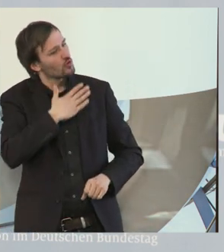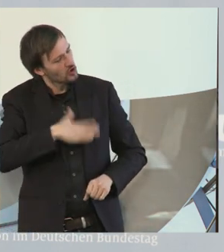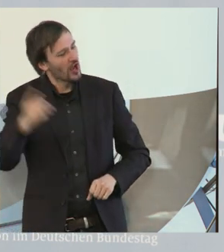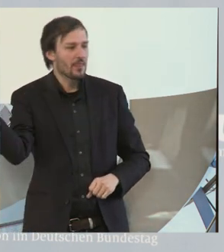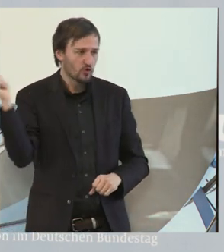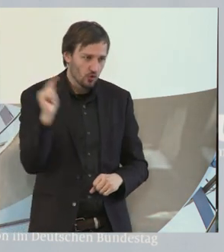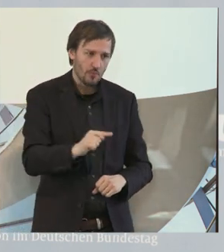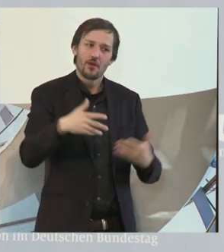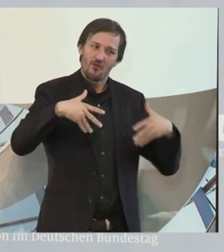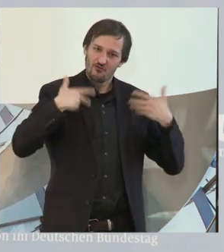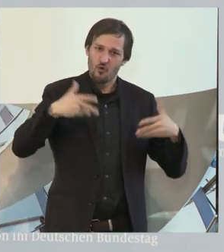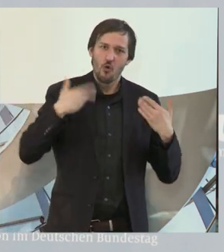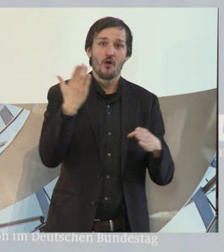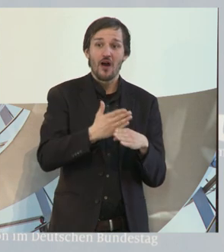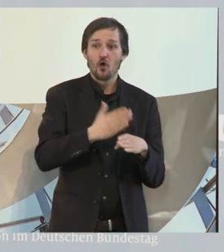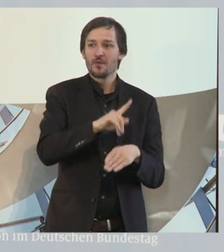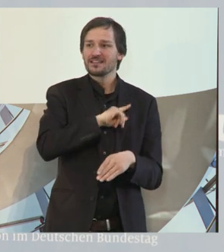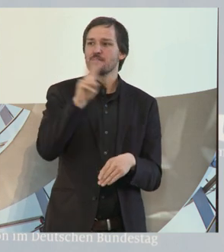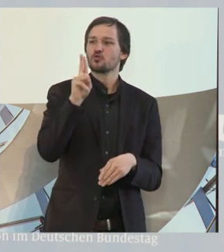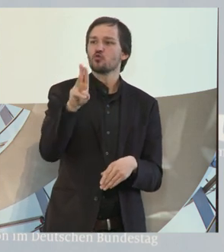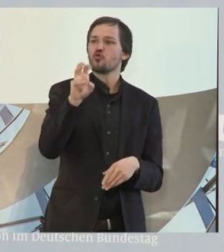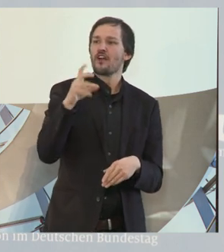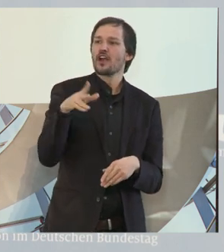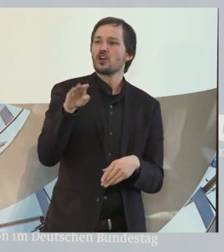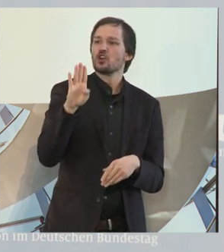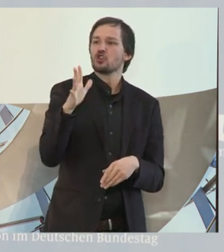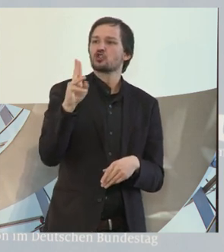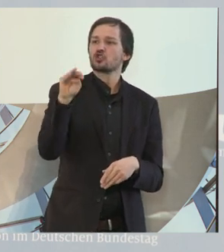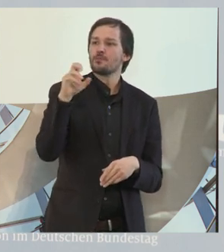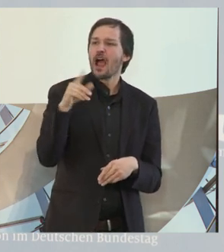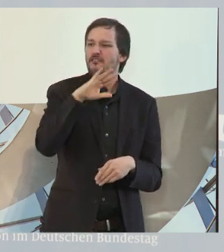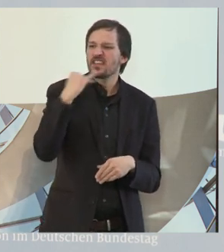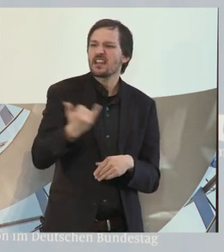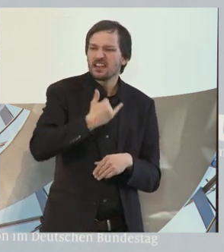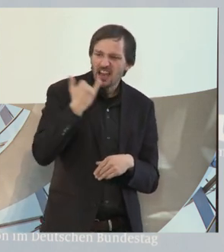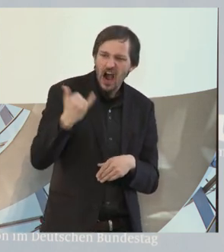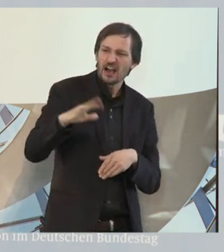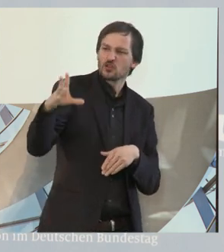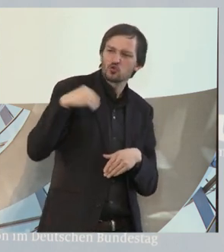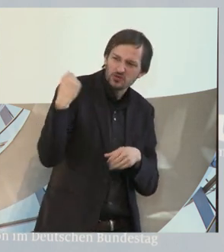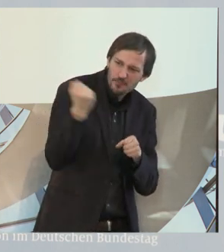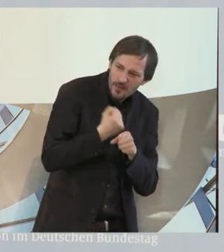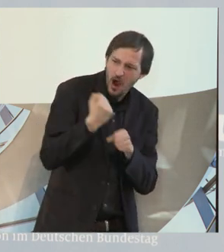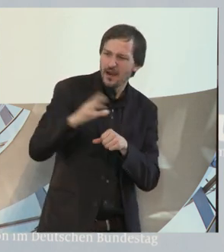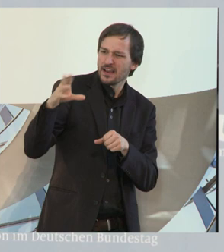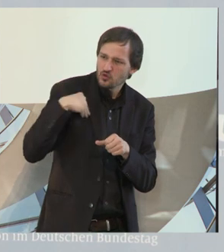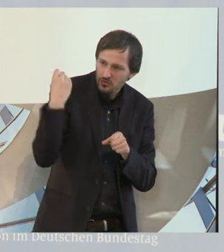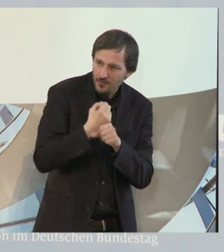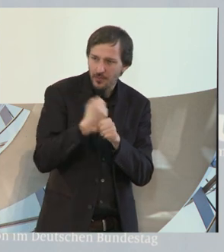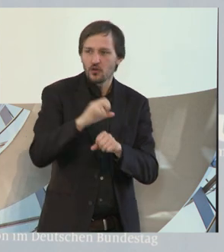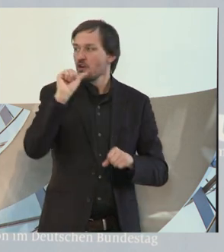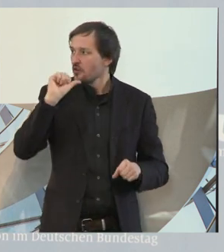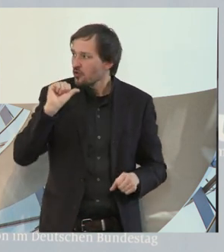Zum einen, weil ich mit Uwe Schummer seit vielen, vielen Jahren eng zusammenarbeite. Und wir teilen in den allermeisten